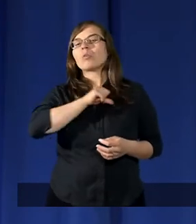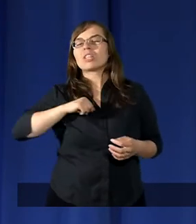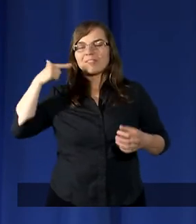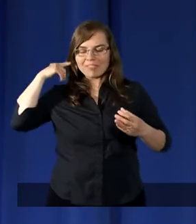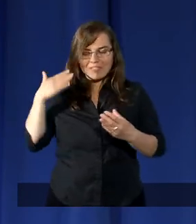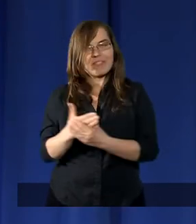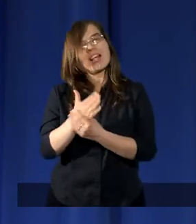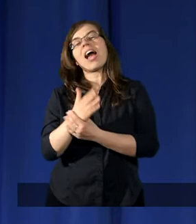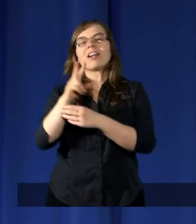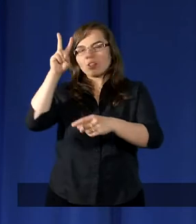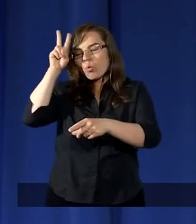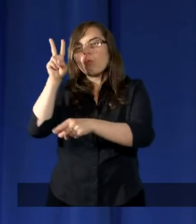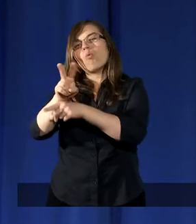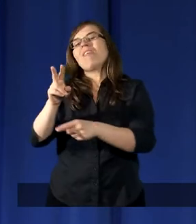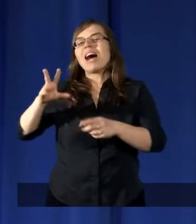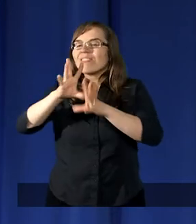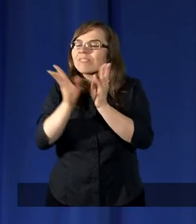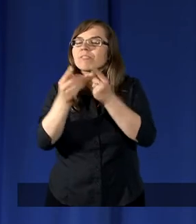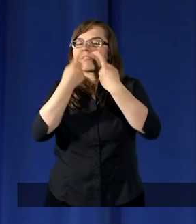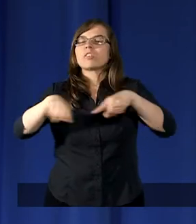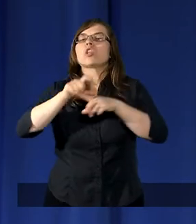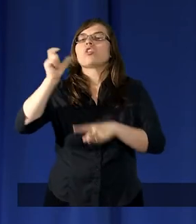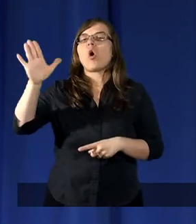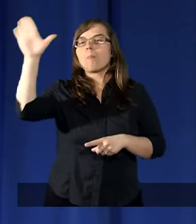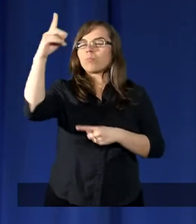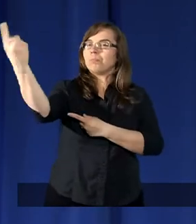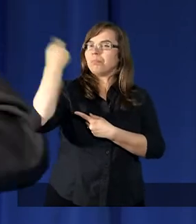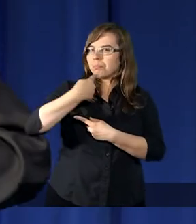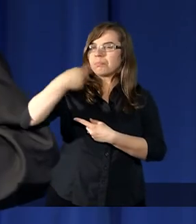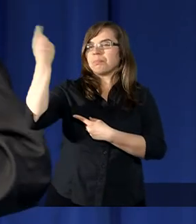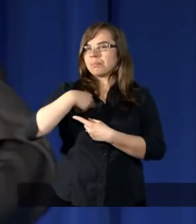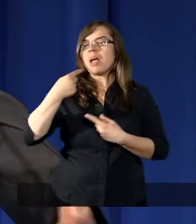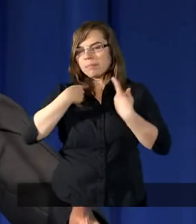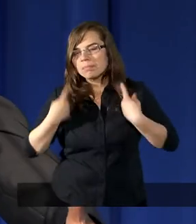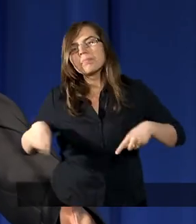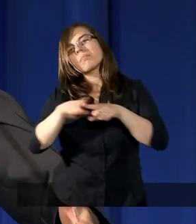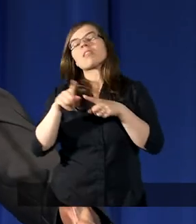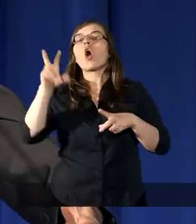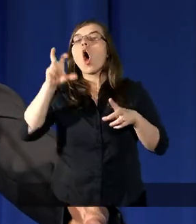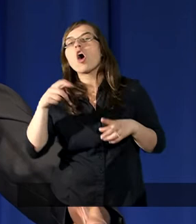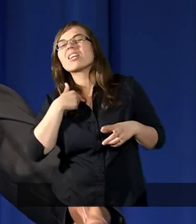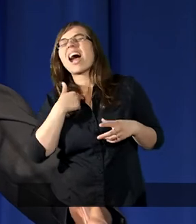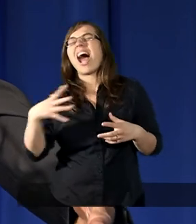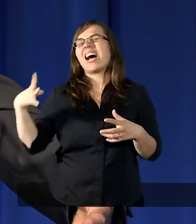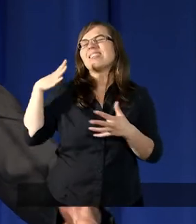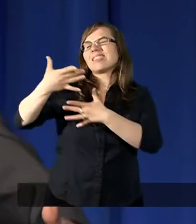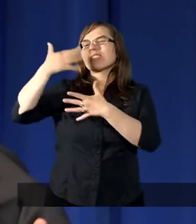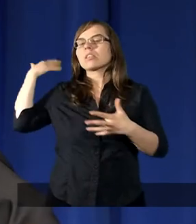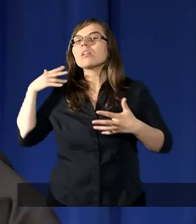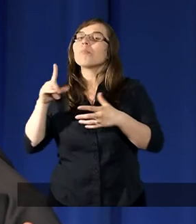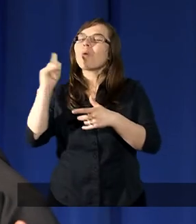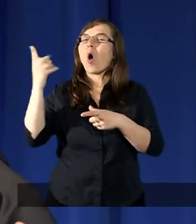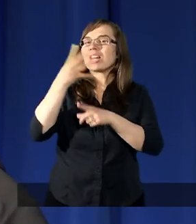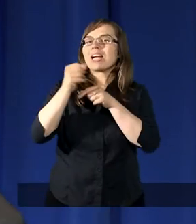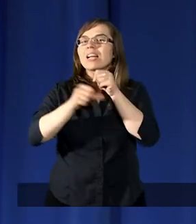wiernie wykonywać to wszystko, co mu Bóg polecił, chociaż jemu się wtedy już po 40